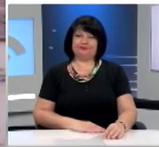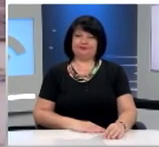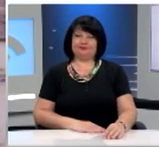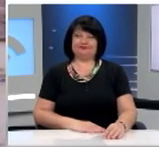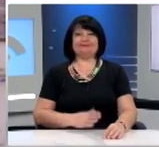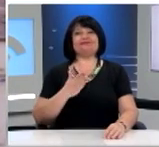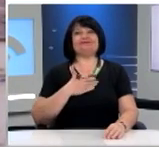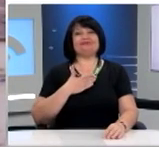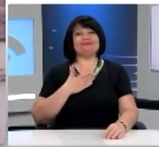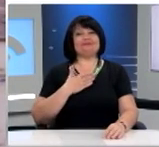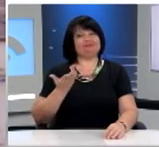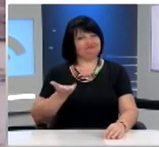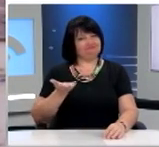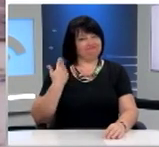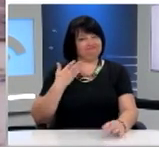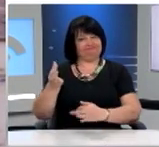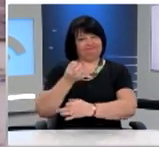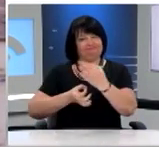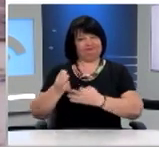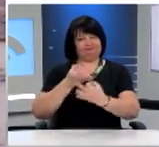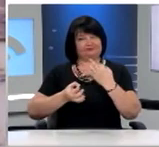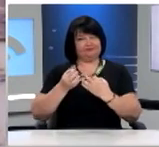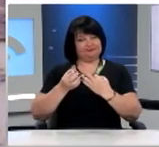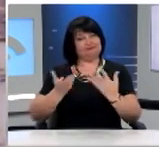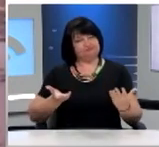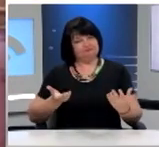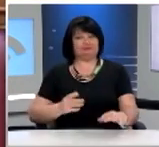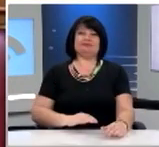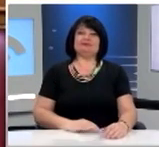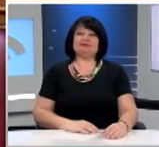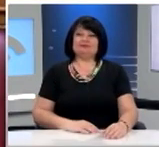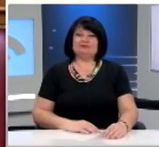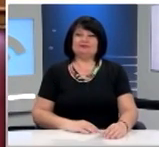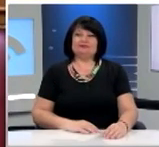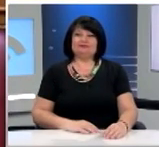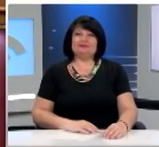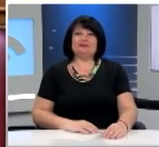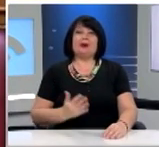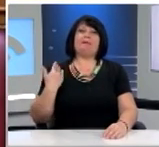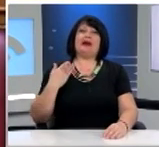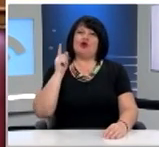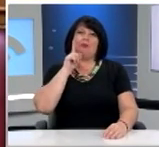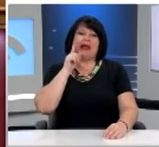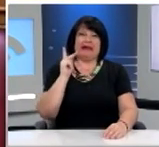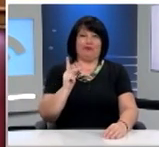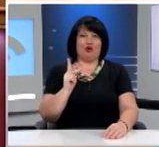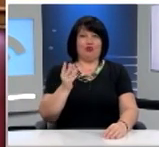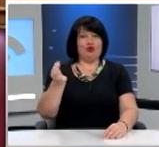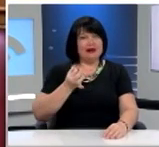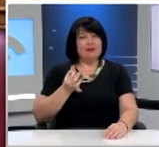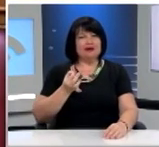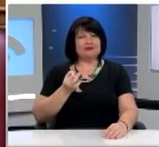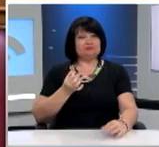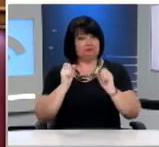Ευχαριστούμε πολύ την κυρία Κυμπουροπούλου για την ομιλία της η οποία είχε μία